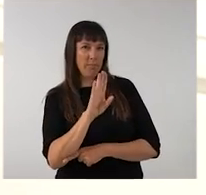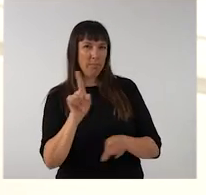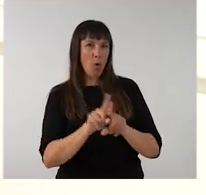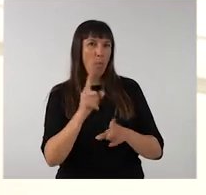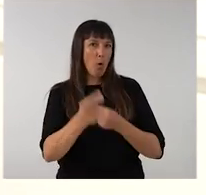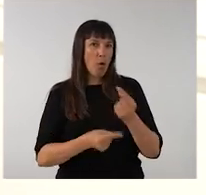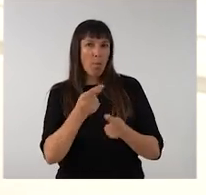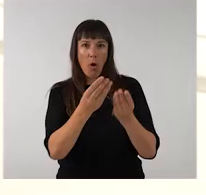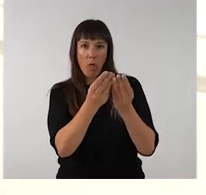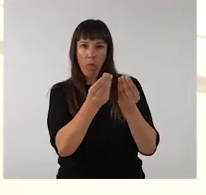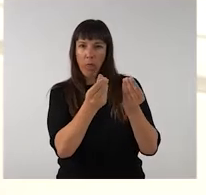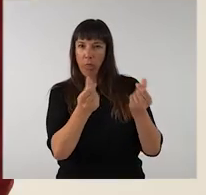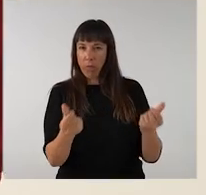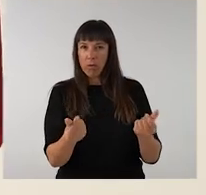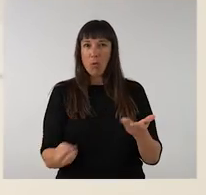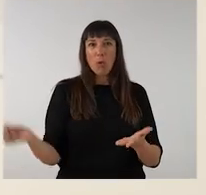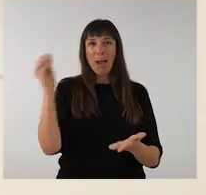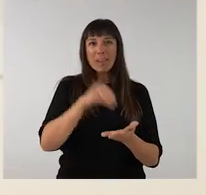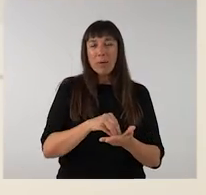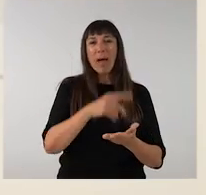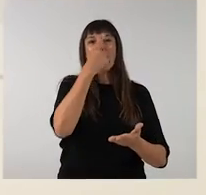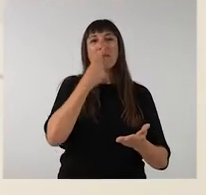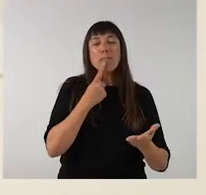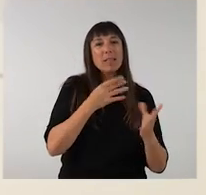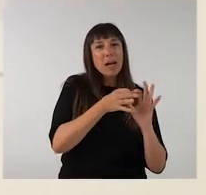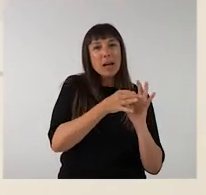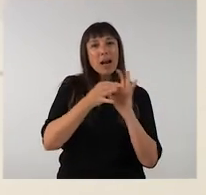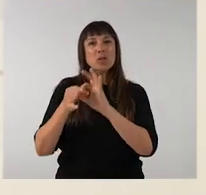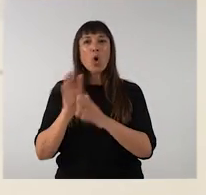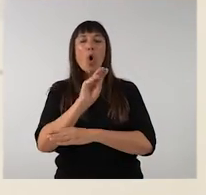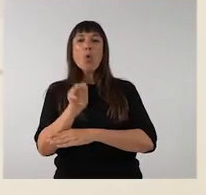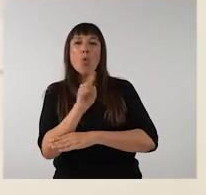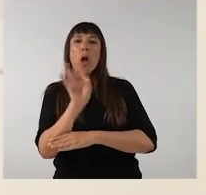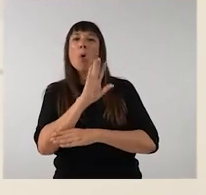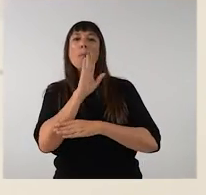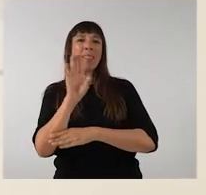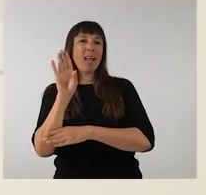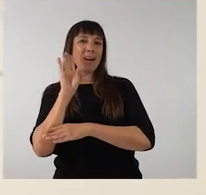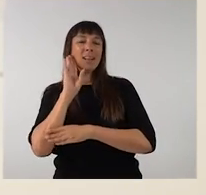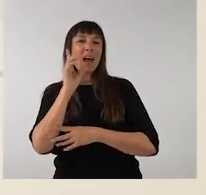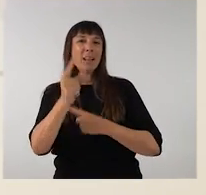present. És a dir, de nou, com una imatge vinculada a la cura, a la maternitat,